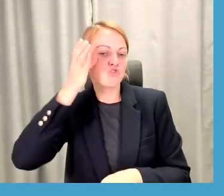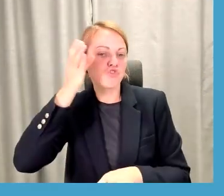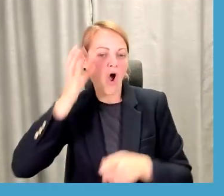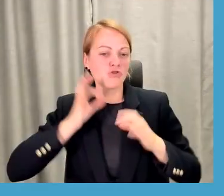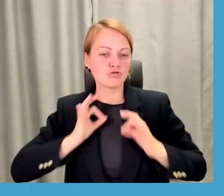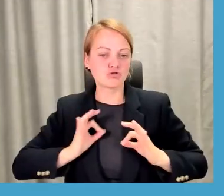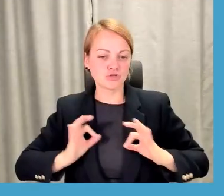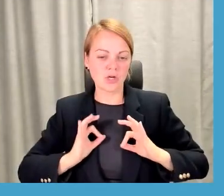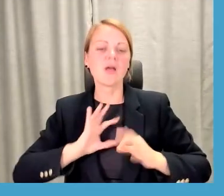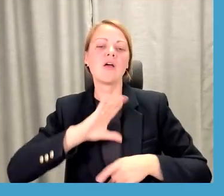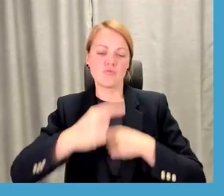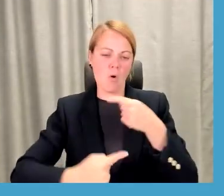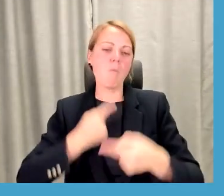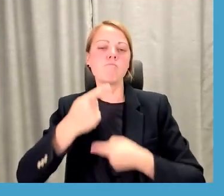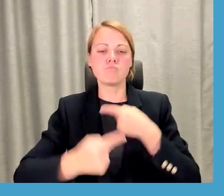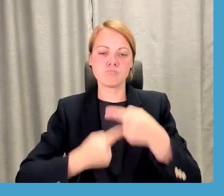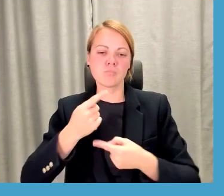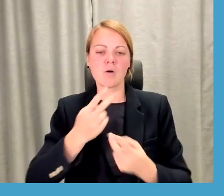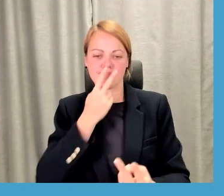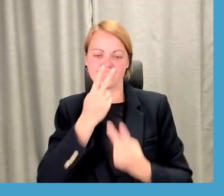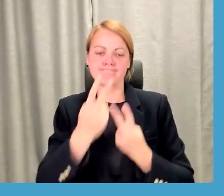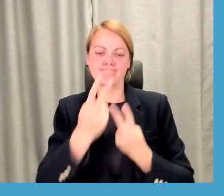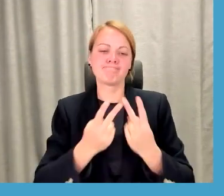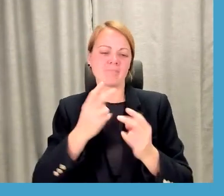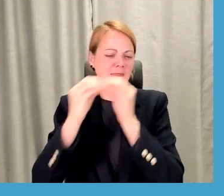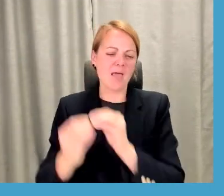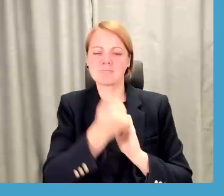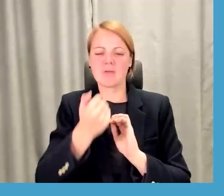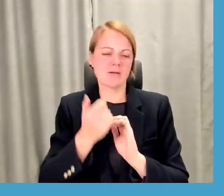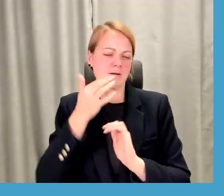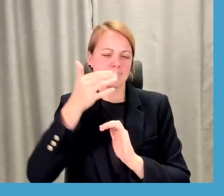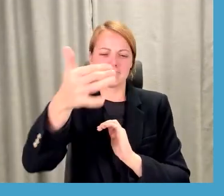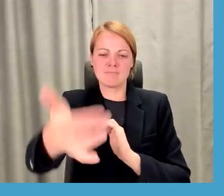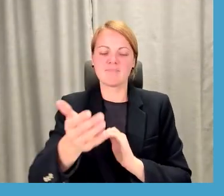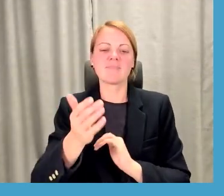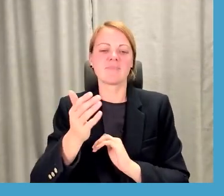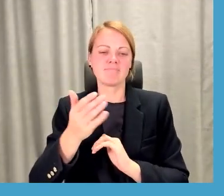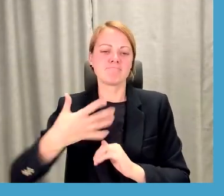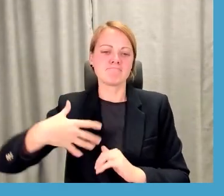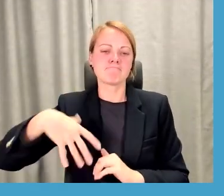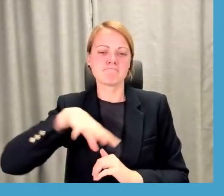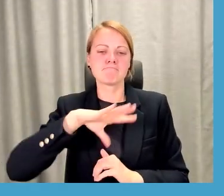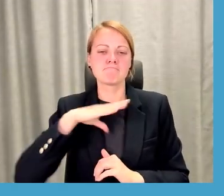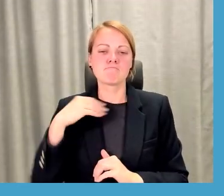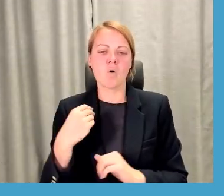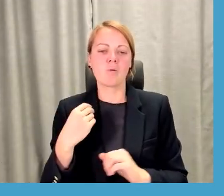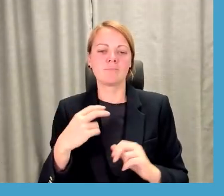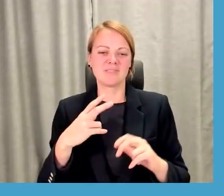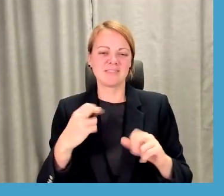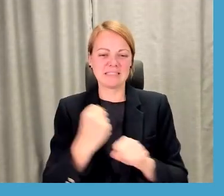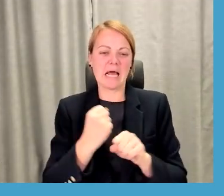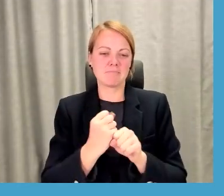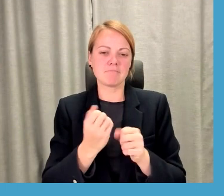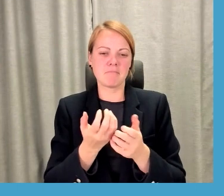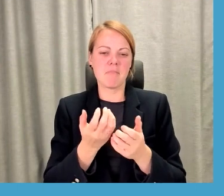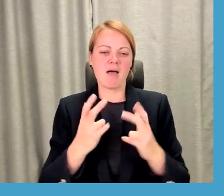visamāk joprojām pārskatāmās desmit gadēs, ir tas faktors, kas gan mums kā darba ņēmējiem